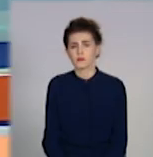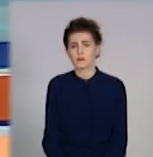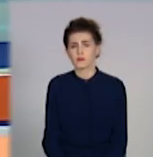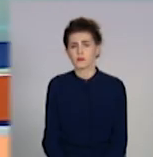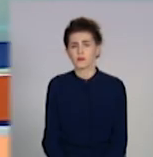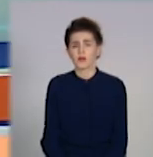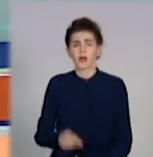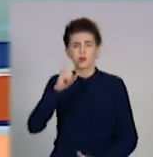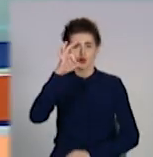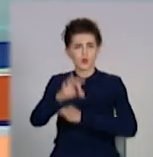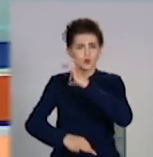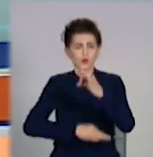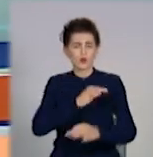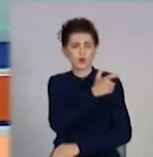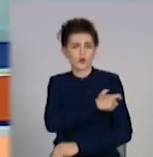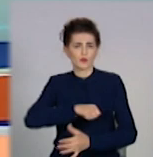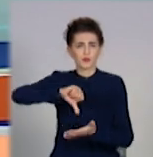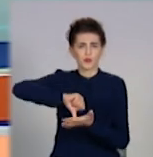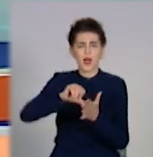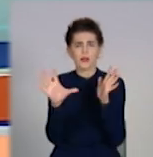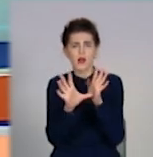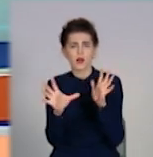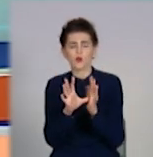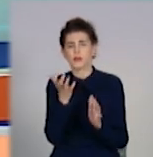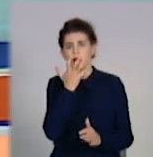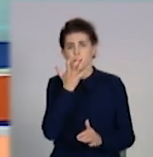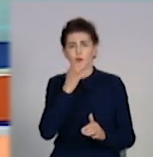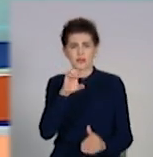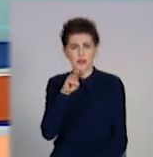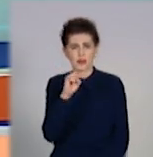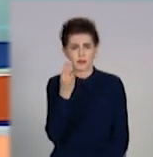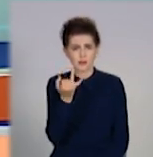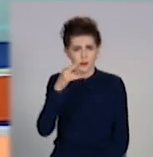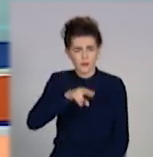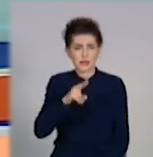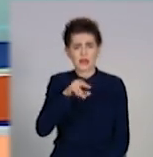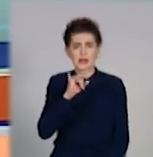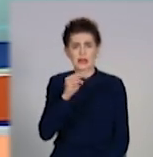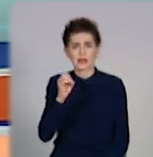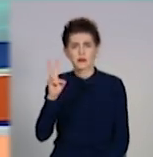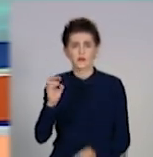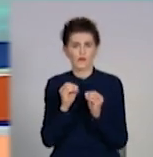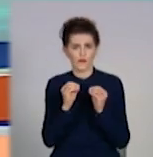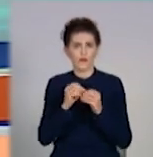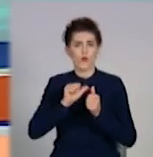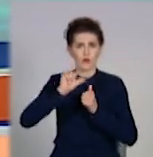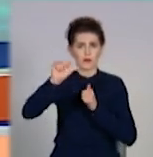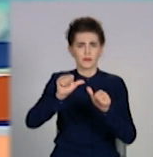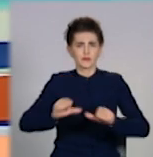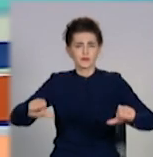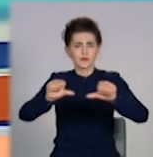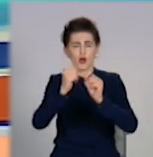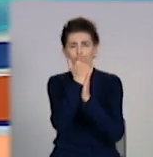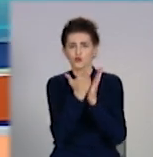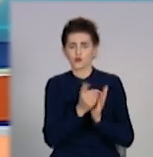Цілодобово на варті. Енергетики теплоелектростанції «Детек» продовжують працювати в ізольованому режимі. Три